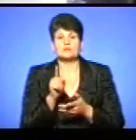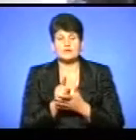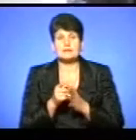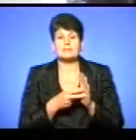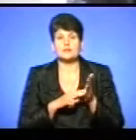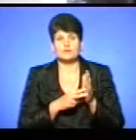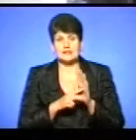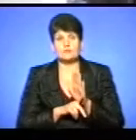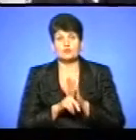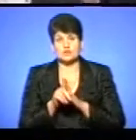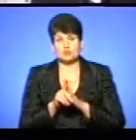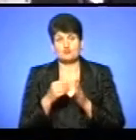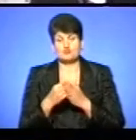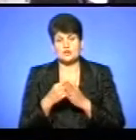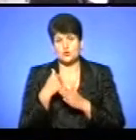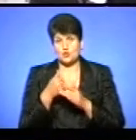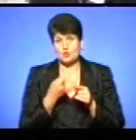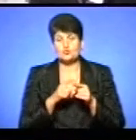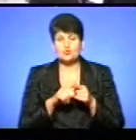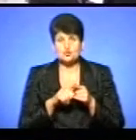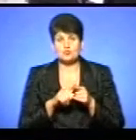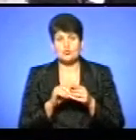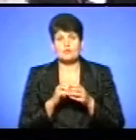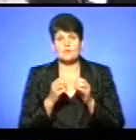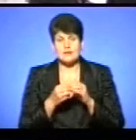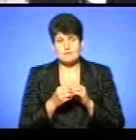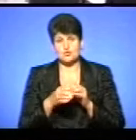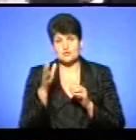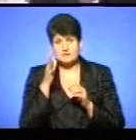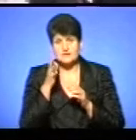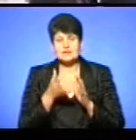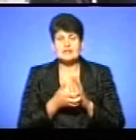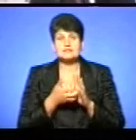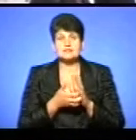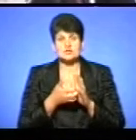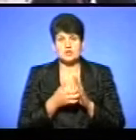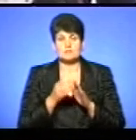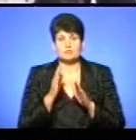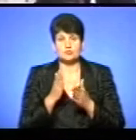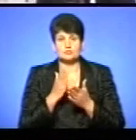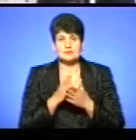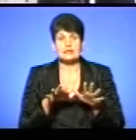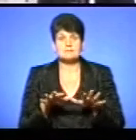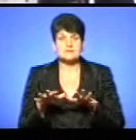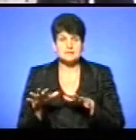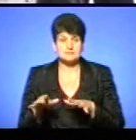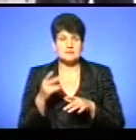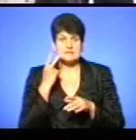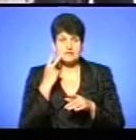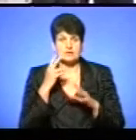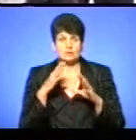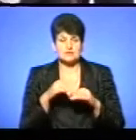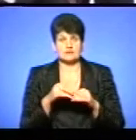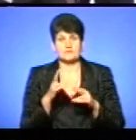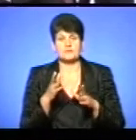плануватися на початку бюджетного року. Цю проблему освітньої недостачує освітніх коштів, ми будемо гасити на місцях, тому що ми завжди її гасили. В 2016